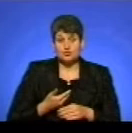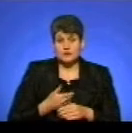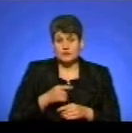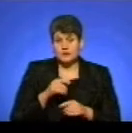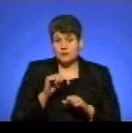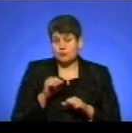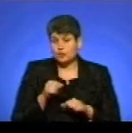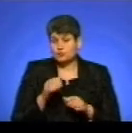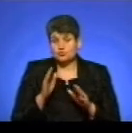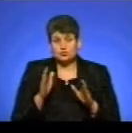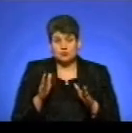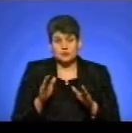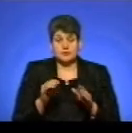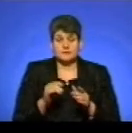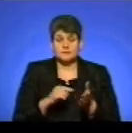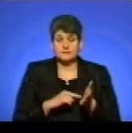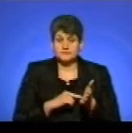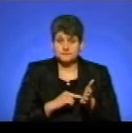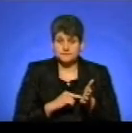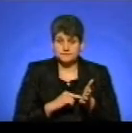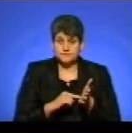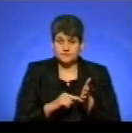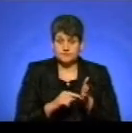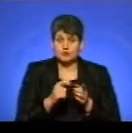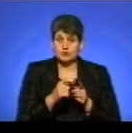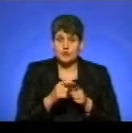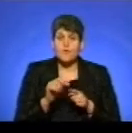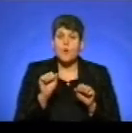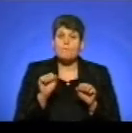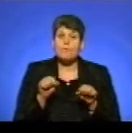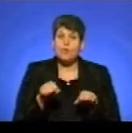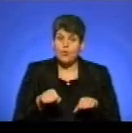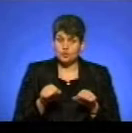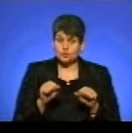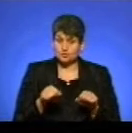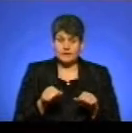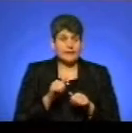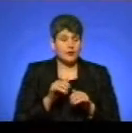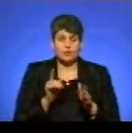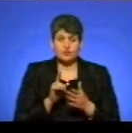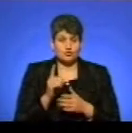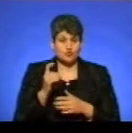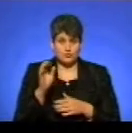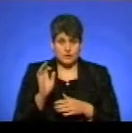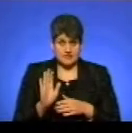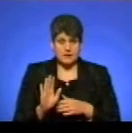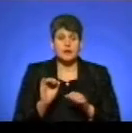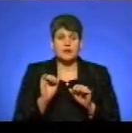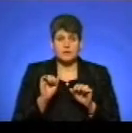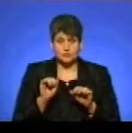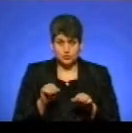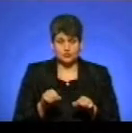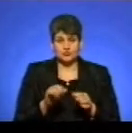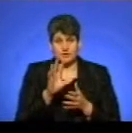набувати, можуть, я зазначу таке важливе слово в цьому, можуть, це не обов'язково всі 100%, набувати таких паттернів